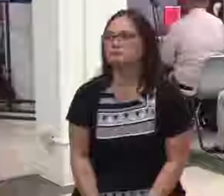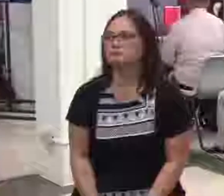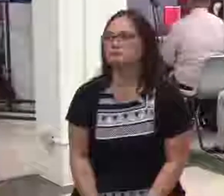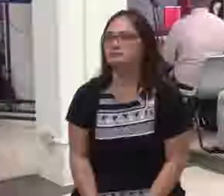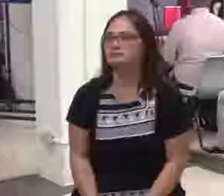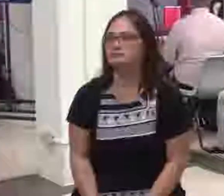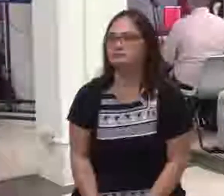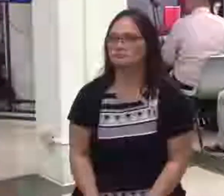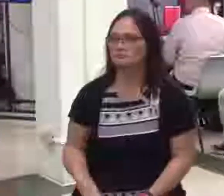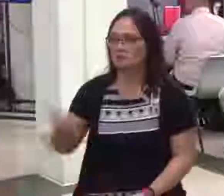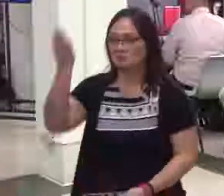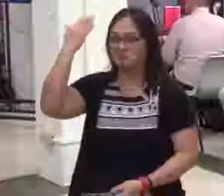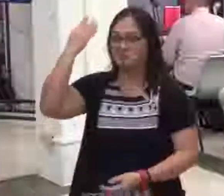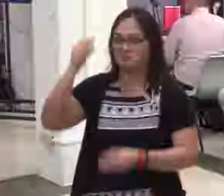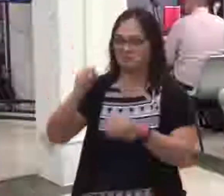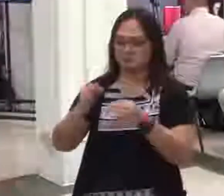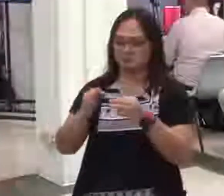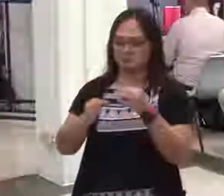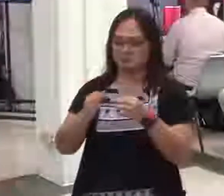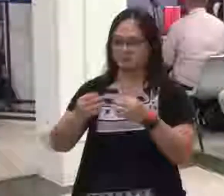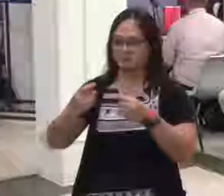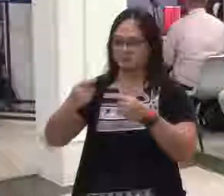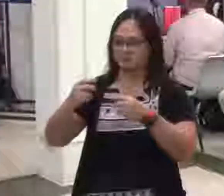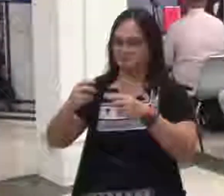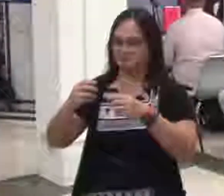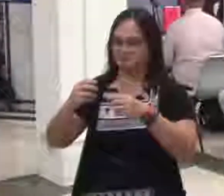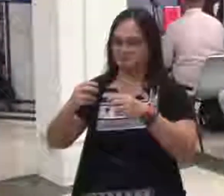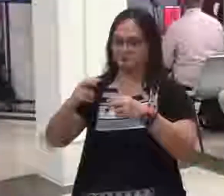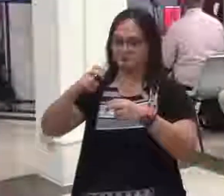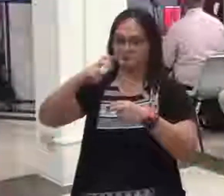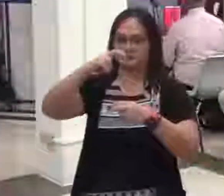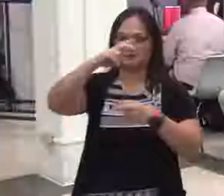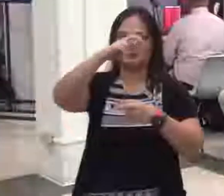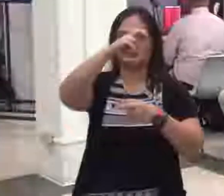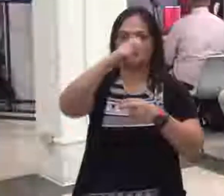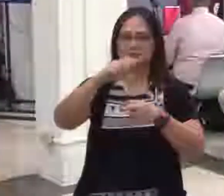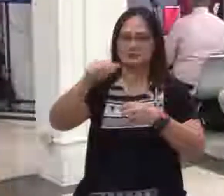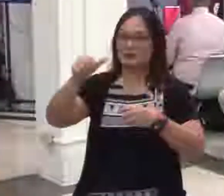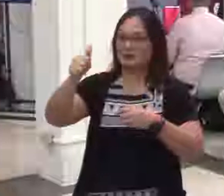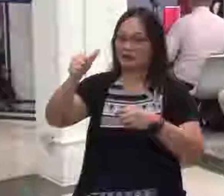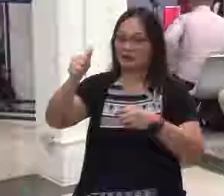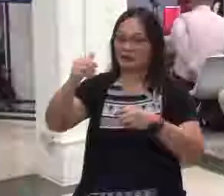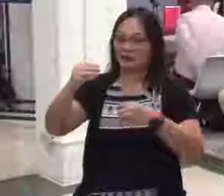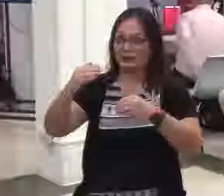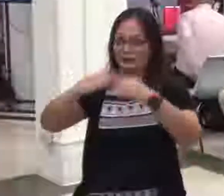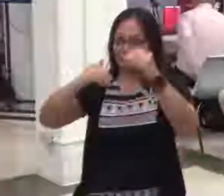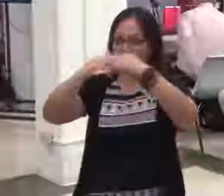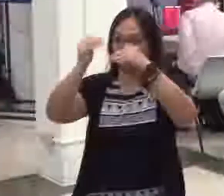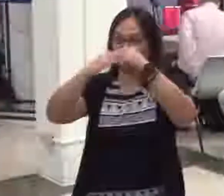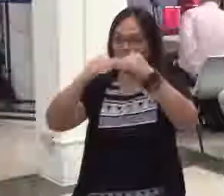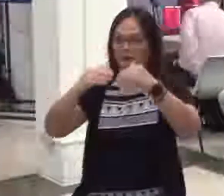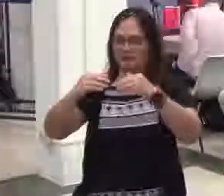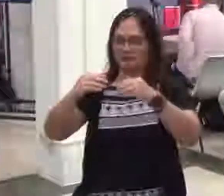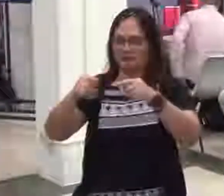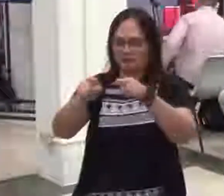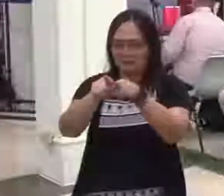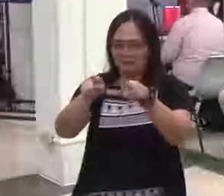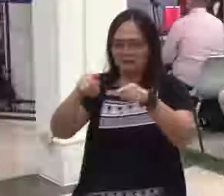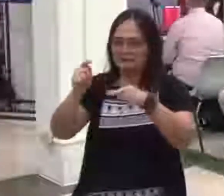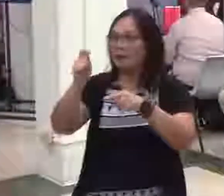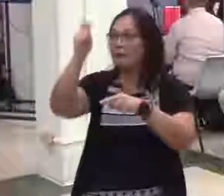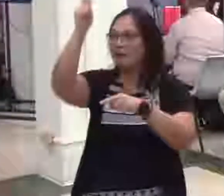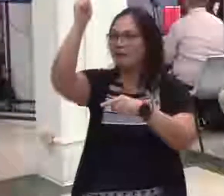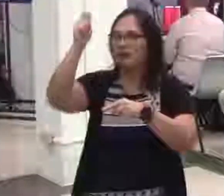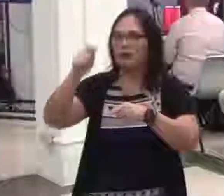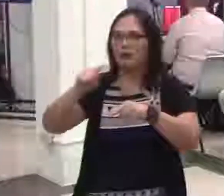ikay umakyat sa building, sigurong 10 stories eh, parang ang taas-taas na. Eh mga kapatid, eh meron na po tayo mga